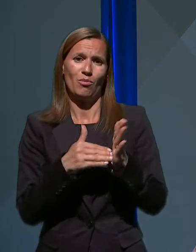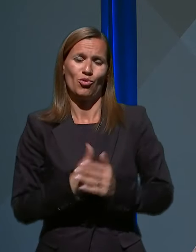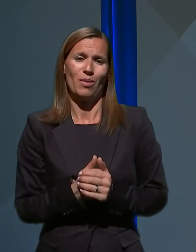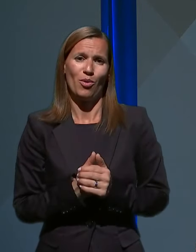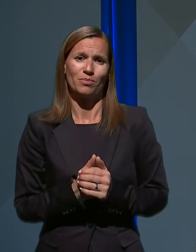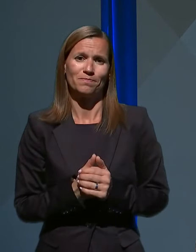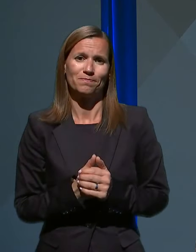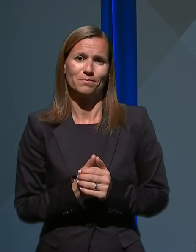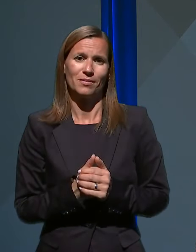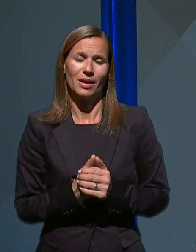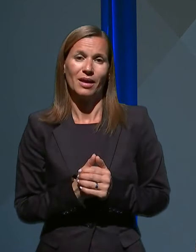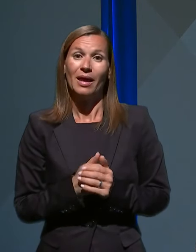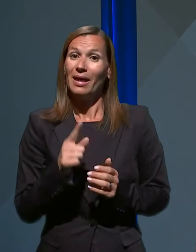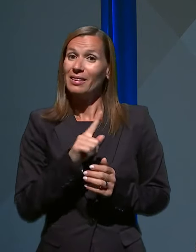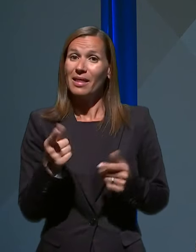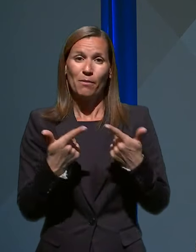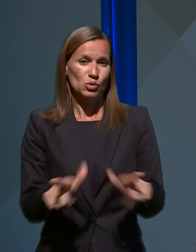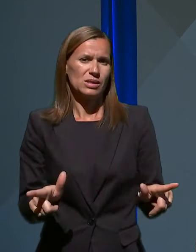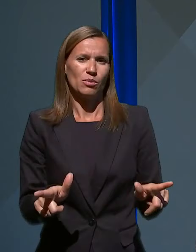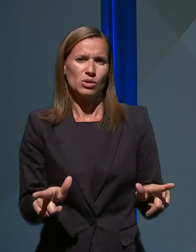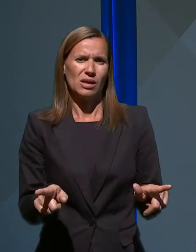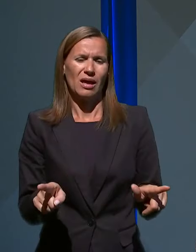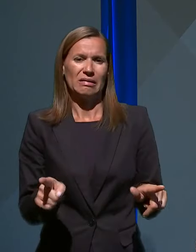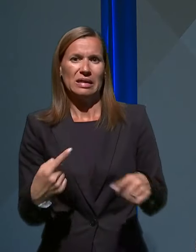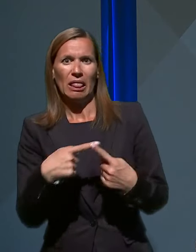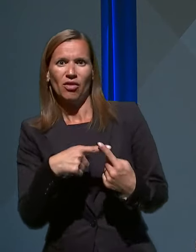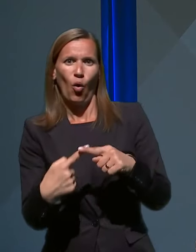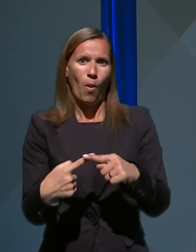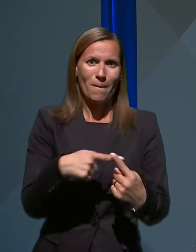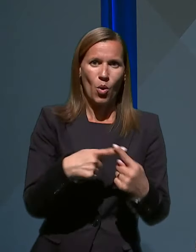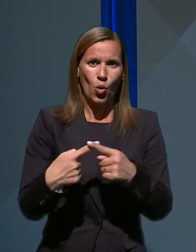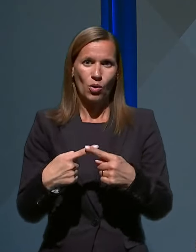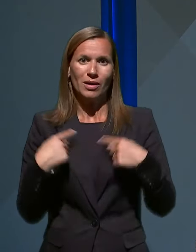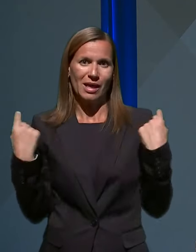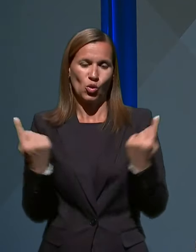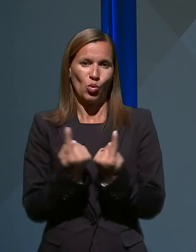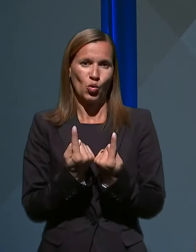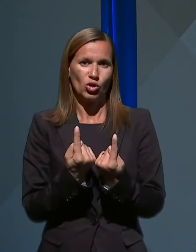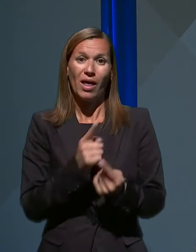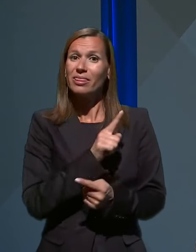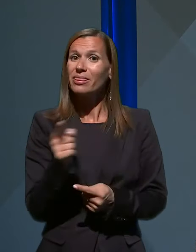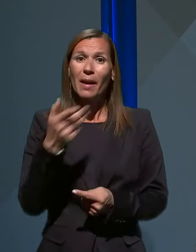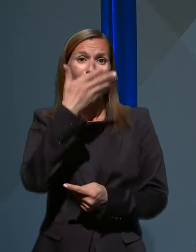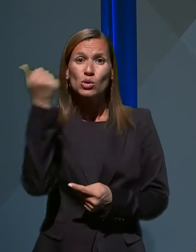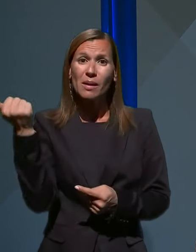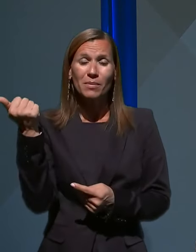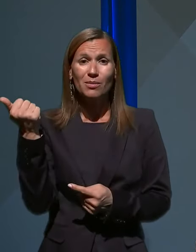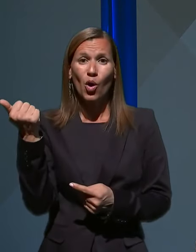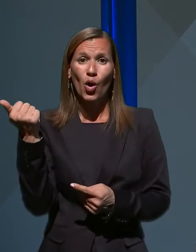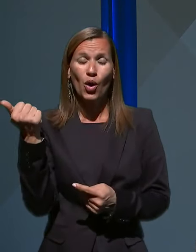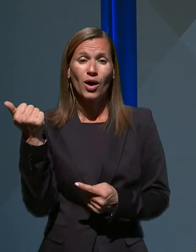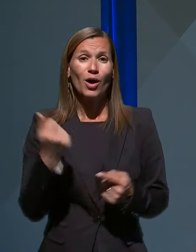Ne prepustimo se negotovosti, ki nas obkroža. Ne pozabimo, da ko je noč